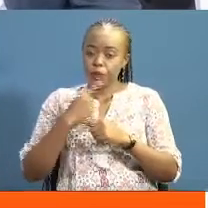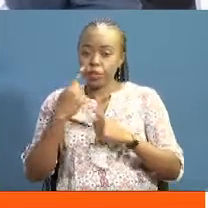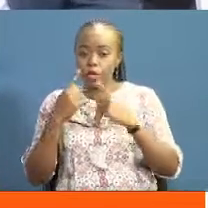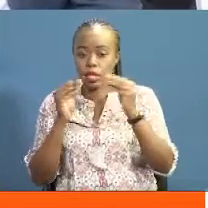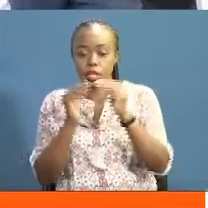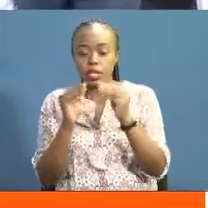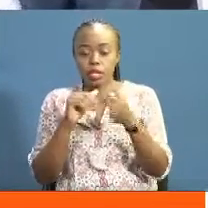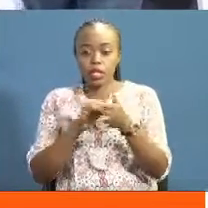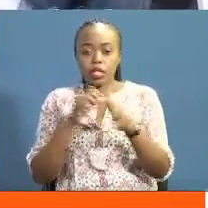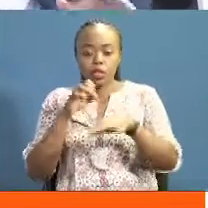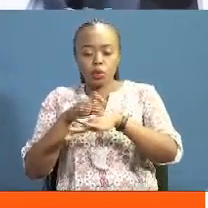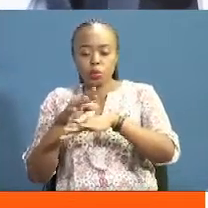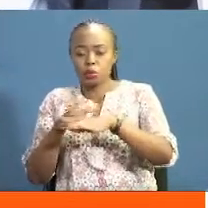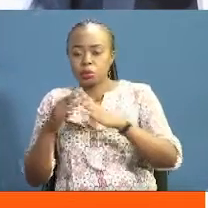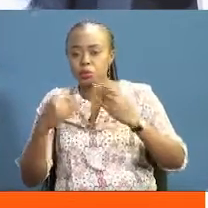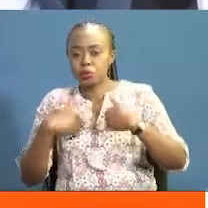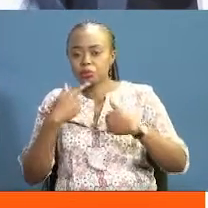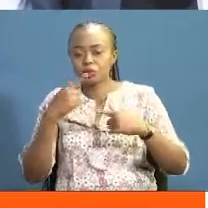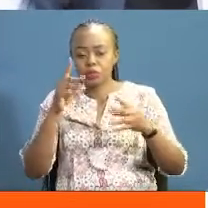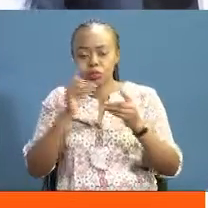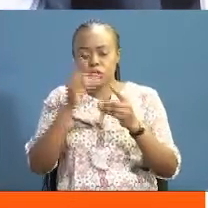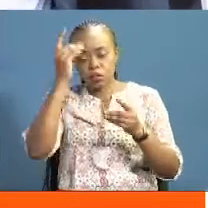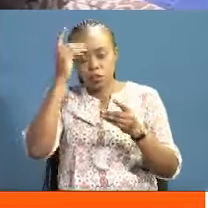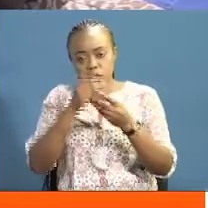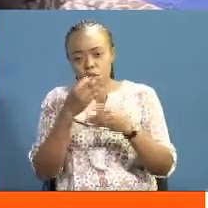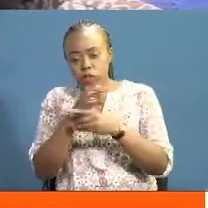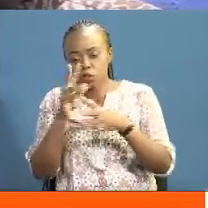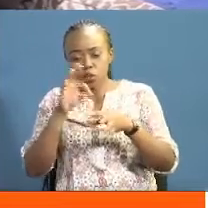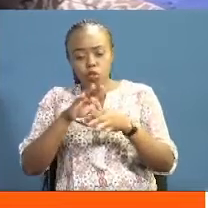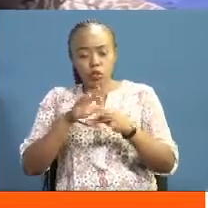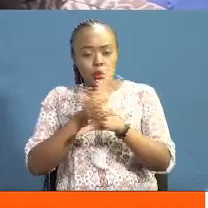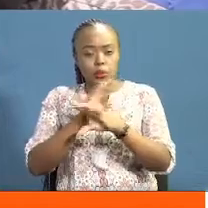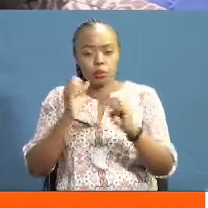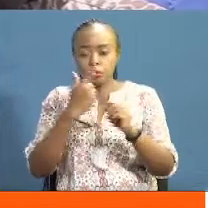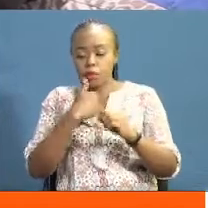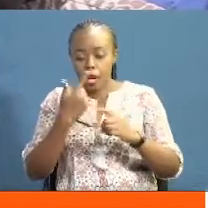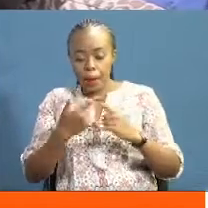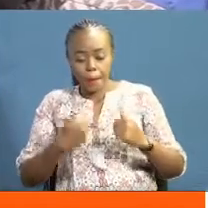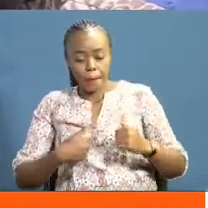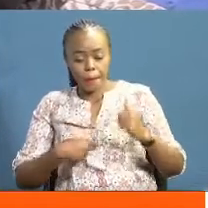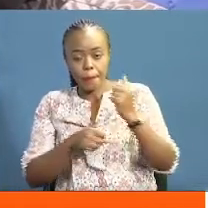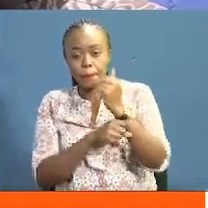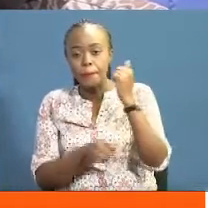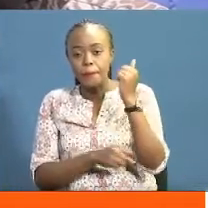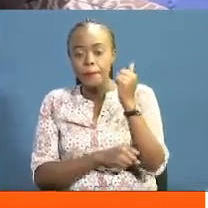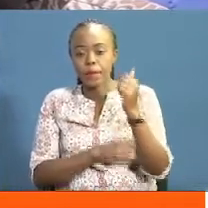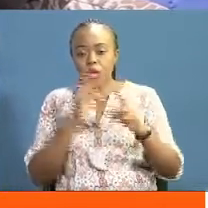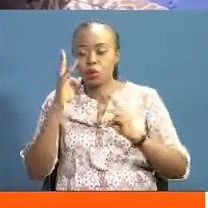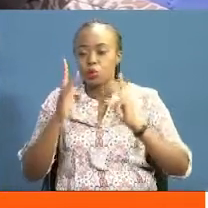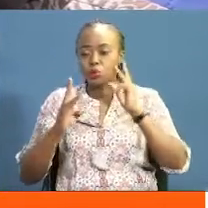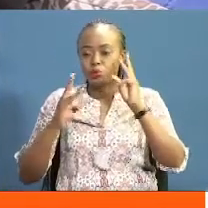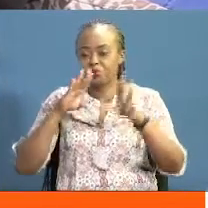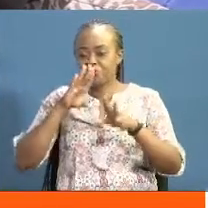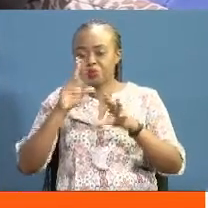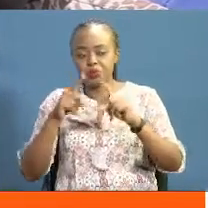kama isio na ushawishi kwa wamuzi wa pigakura Mimi naungana na wale watu bila kujarivi ya maviao